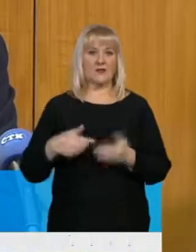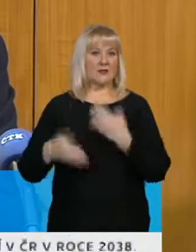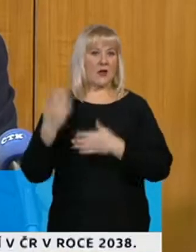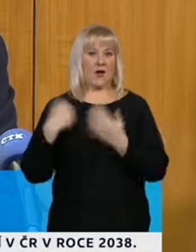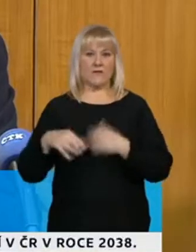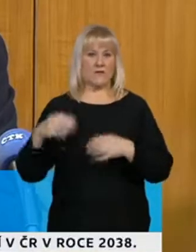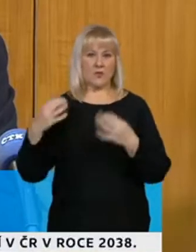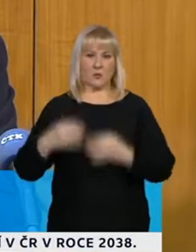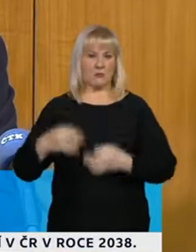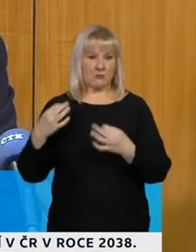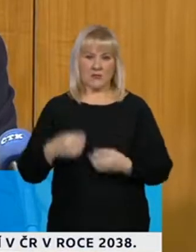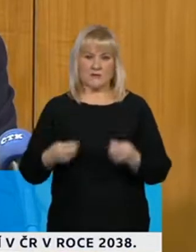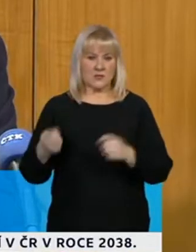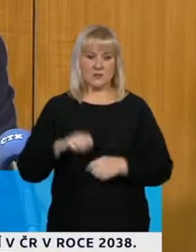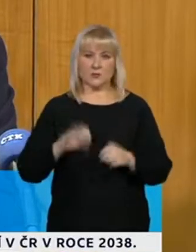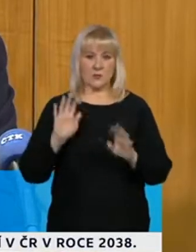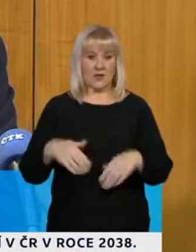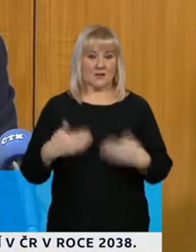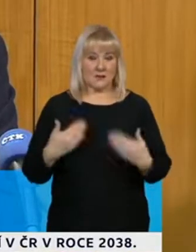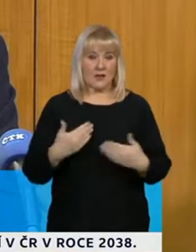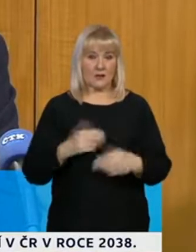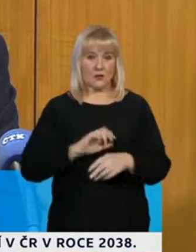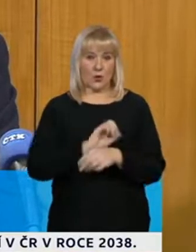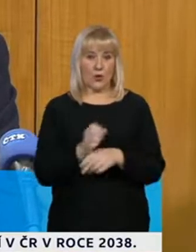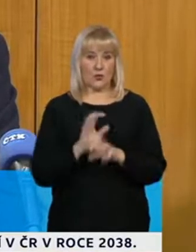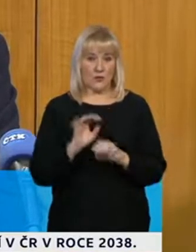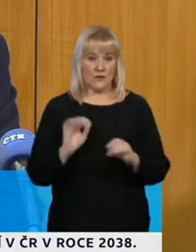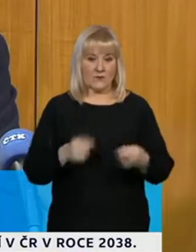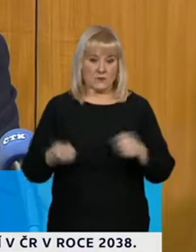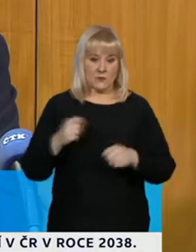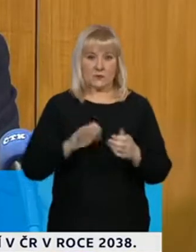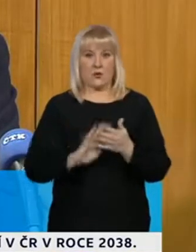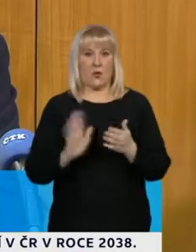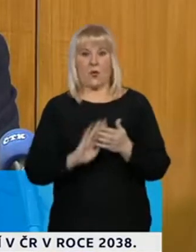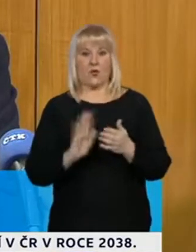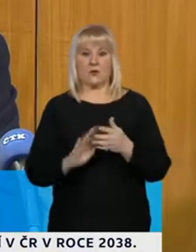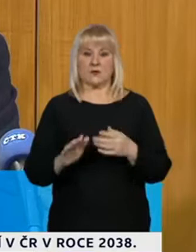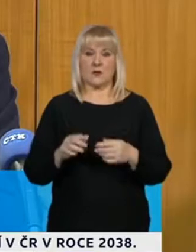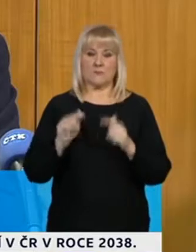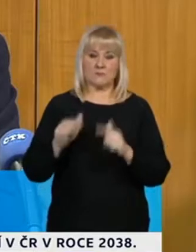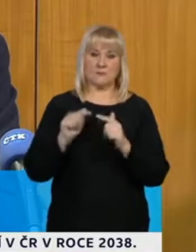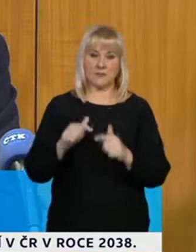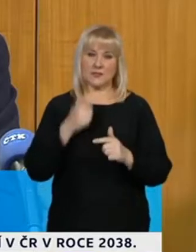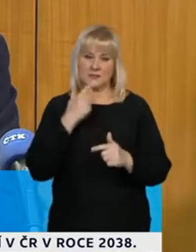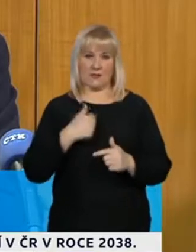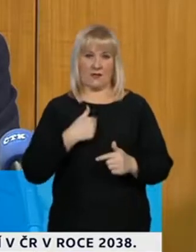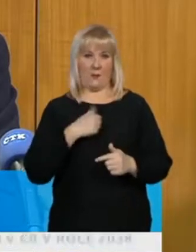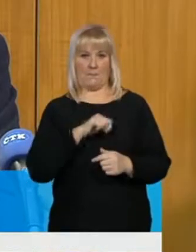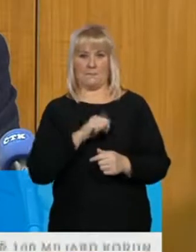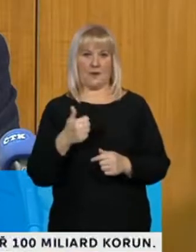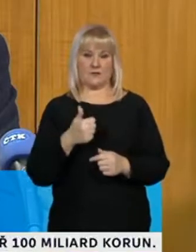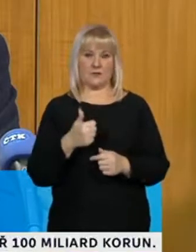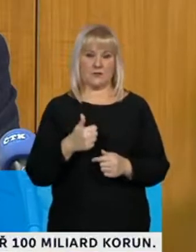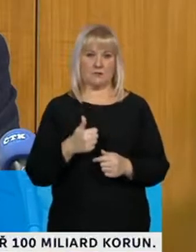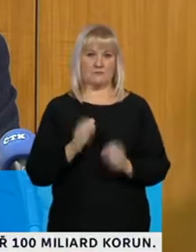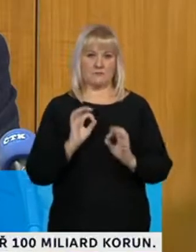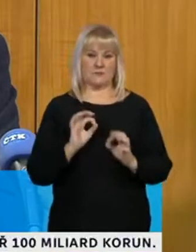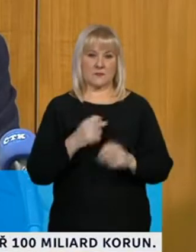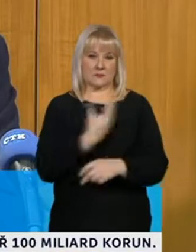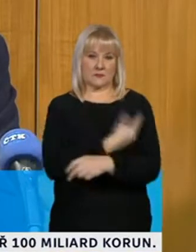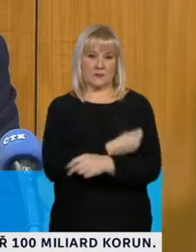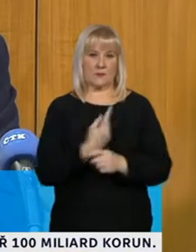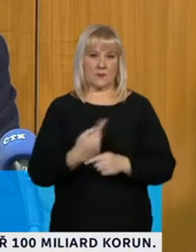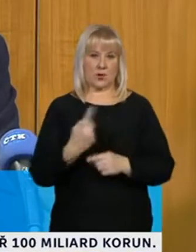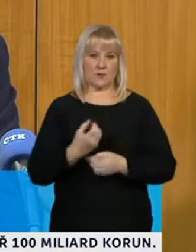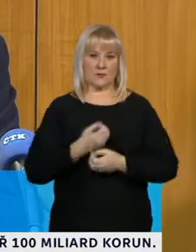investováno do výzkumu a vývoje týkajícího se AIDS a podobných závažných, v podstatě dalo by se říct i